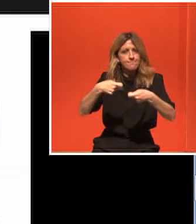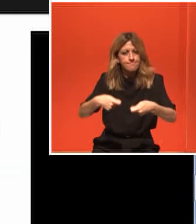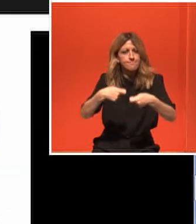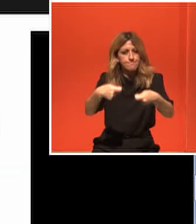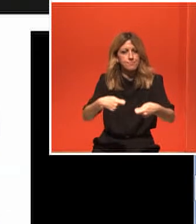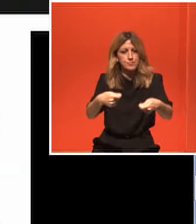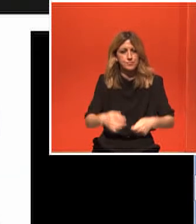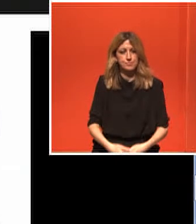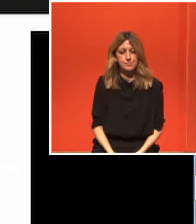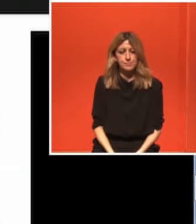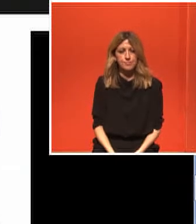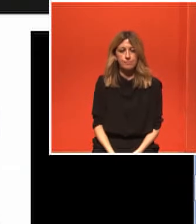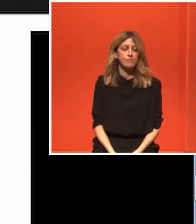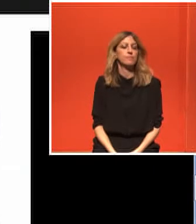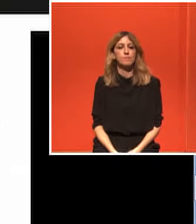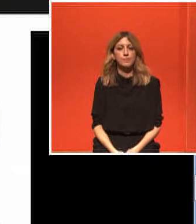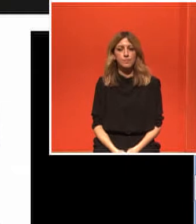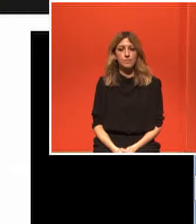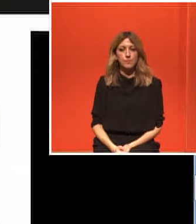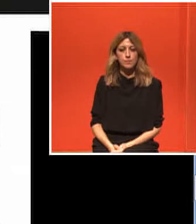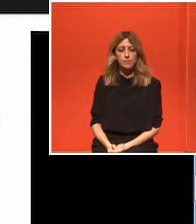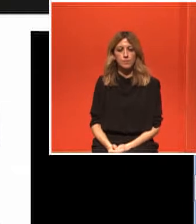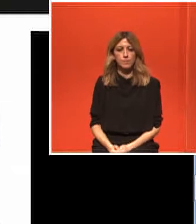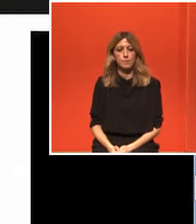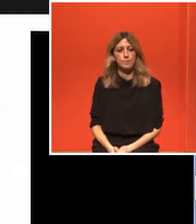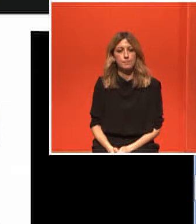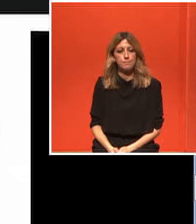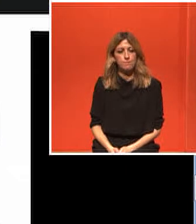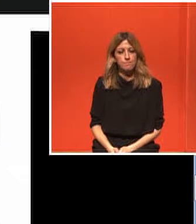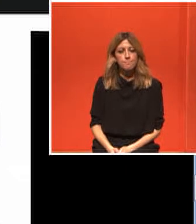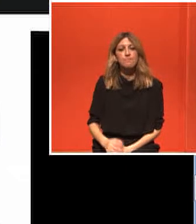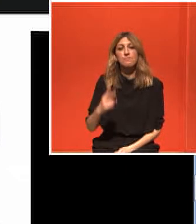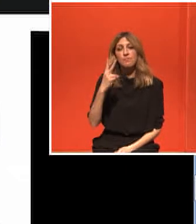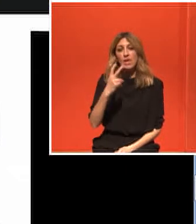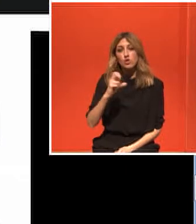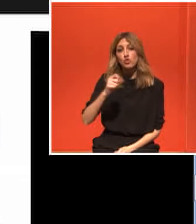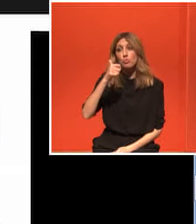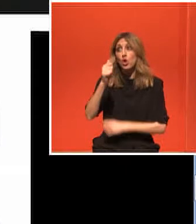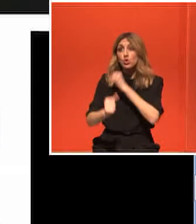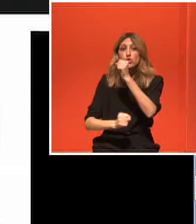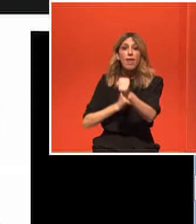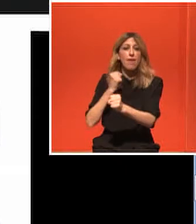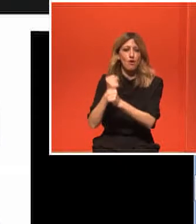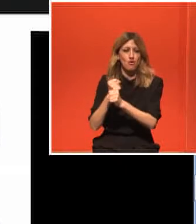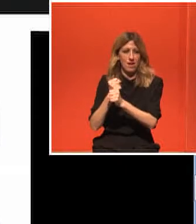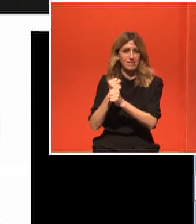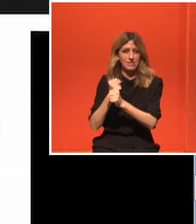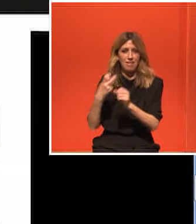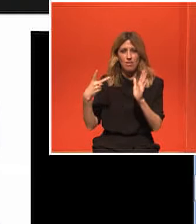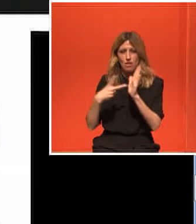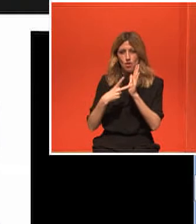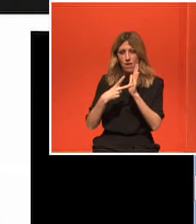λοιπόν δεν είναι τυχαίο ότι ο αιώνας μας χαρακτηρίζεται ότι το μέγιστο πρόβλημα που έχουν να